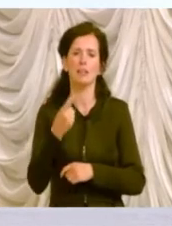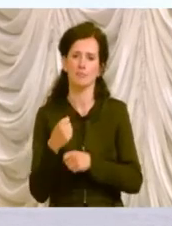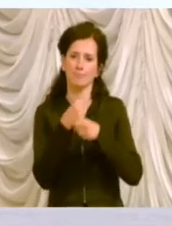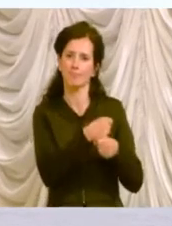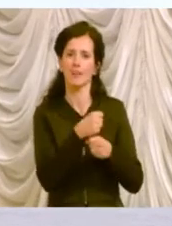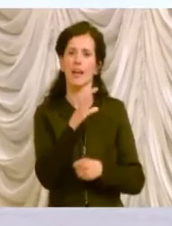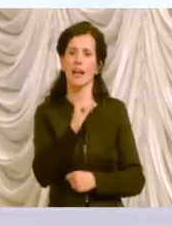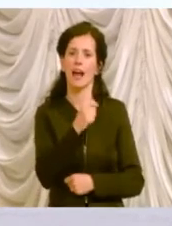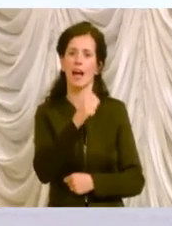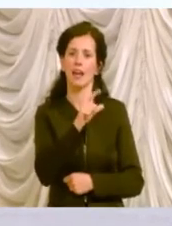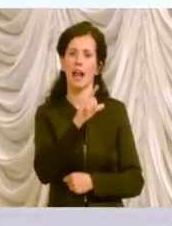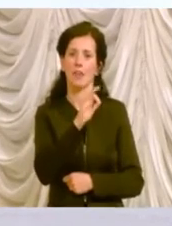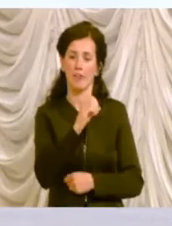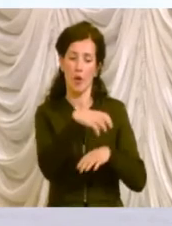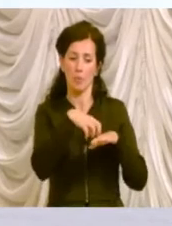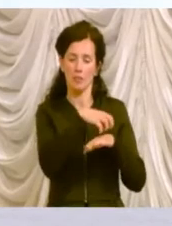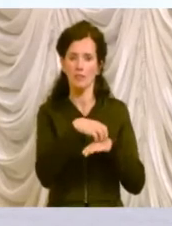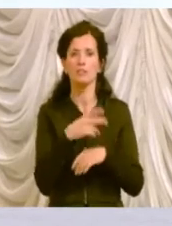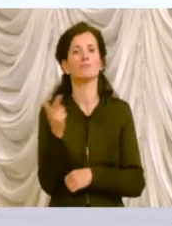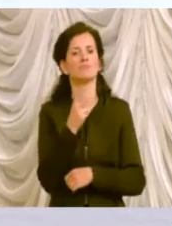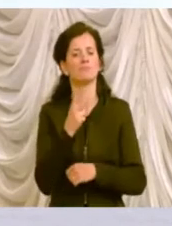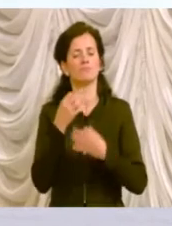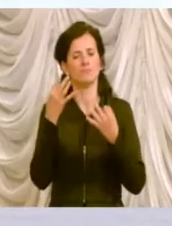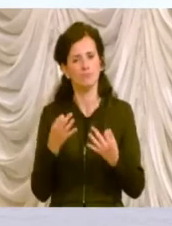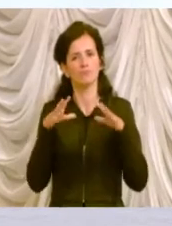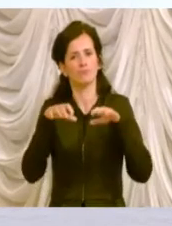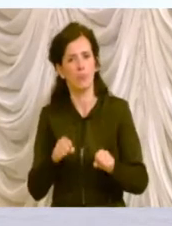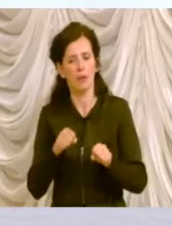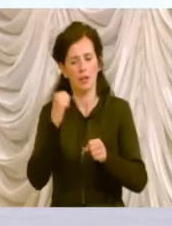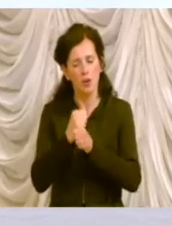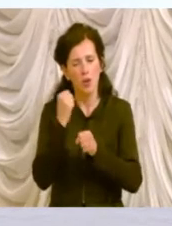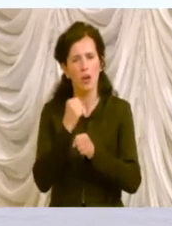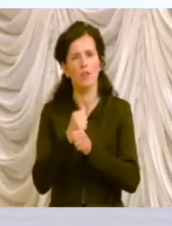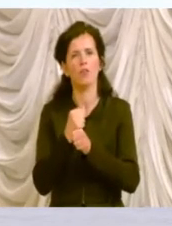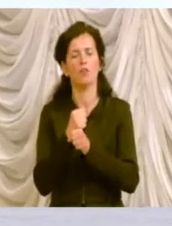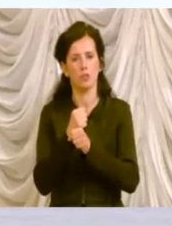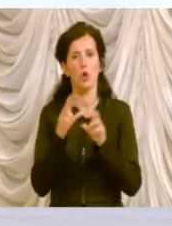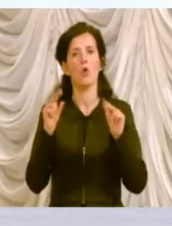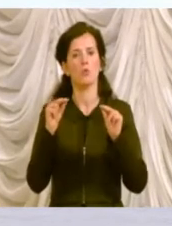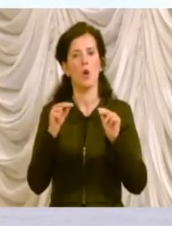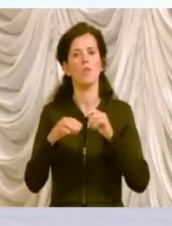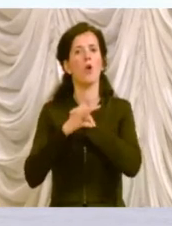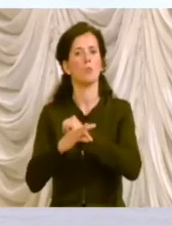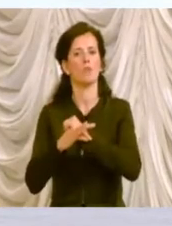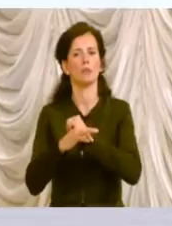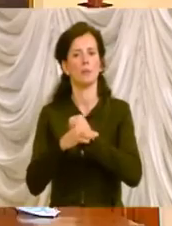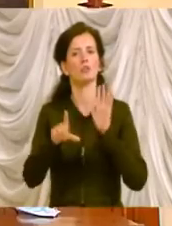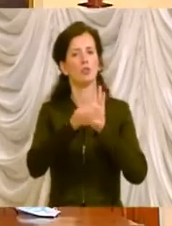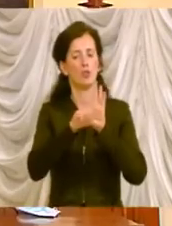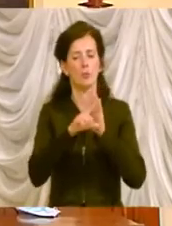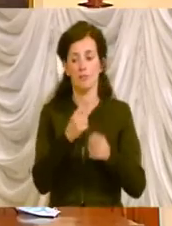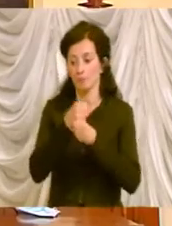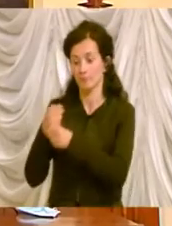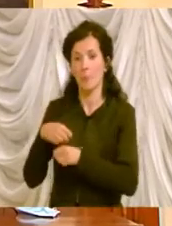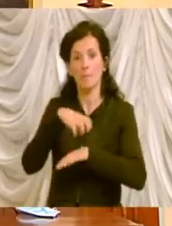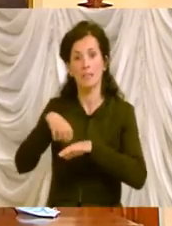devo a loro l'impegno per portare a compimento questo nuovo significativo provvedimento normativo. Ministra Bonetti.